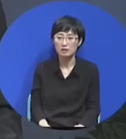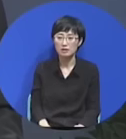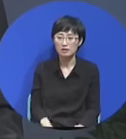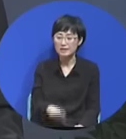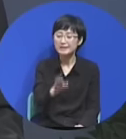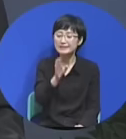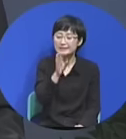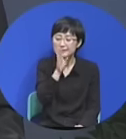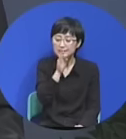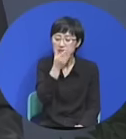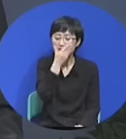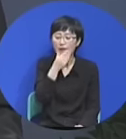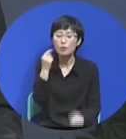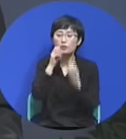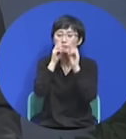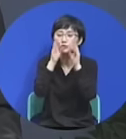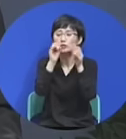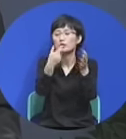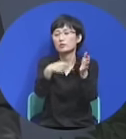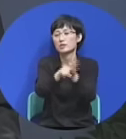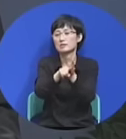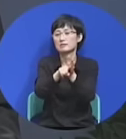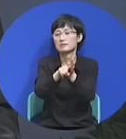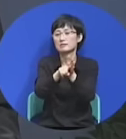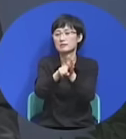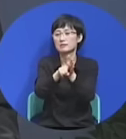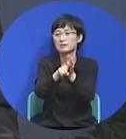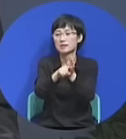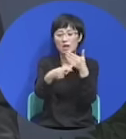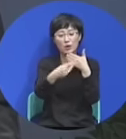가짜 복음 말고 진짜 복음 전해라 하나님 뜻입니다